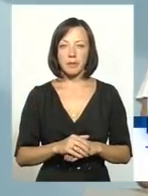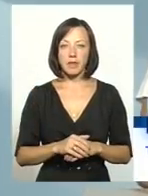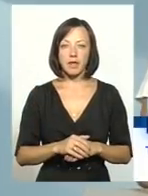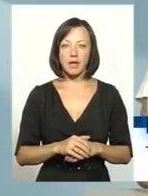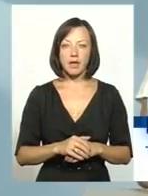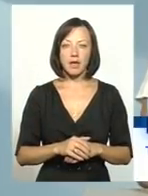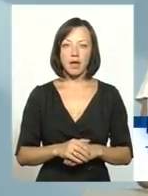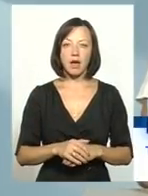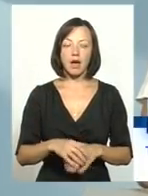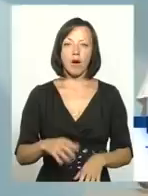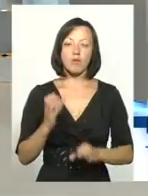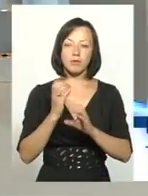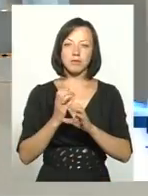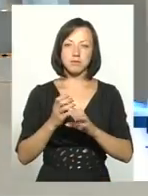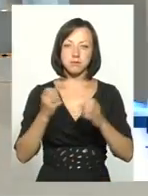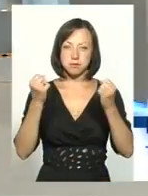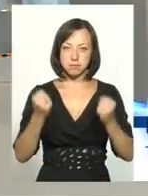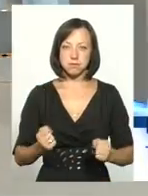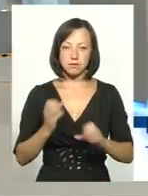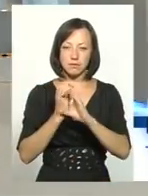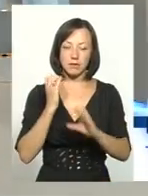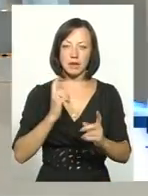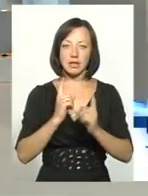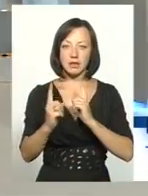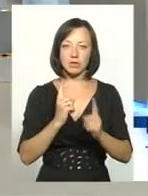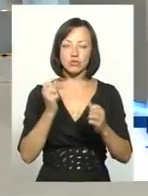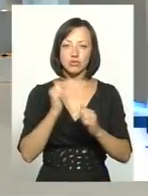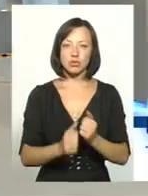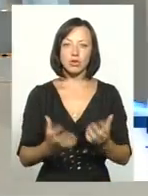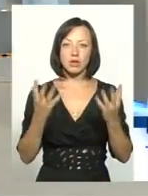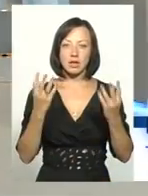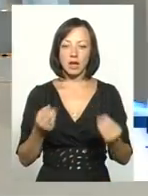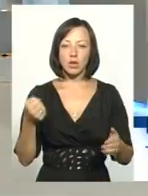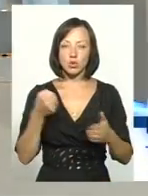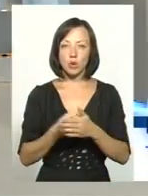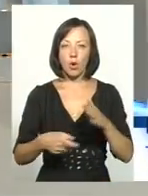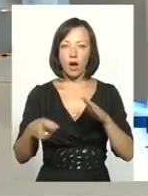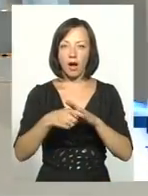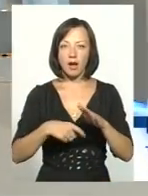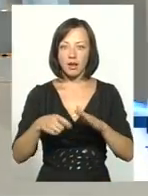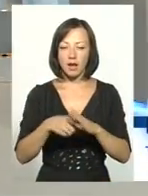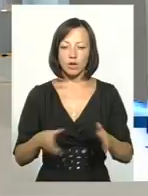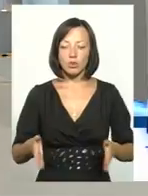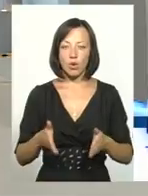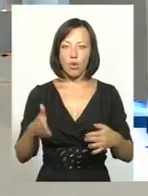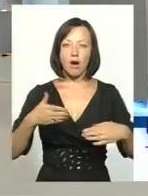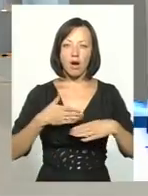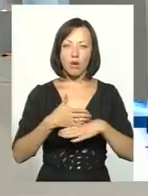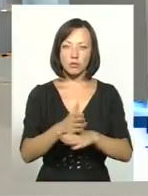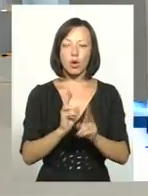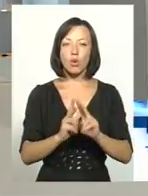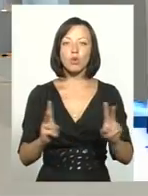Бомбовози їздять щодня, розбивали дорогу, не можливо проїхати до кар'єра, дорога розбита. Хто це має її